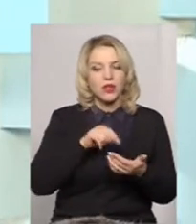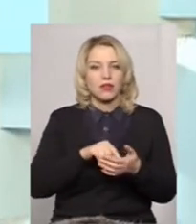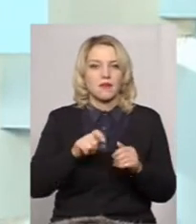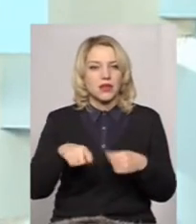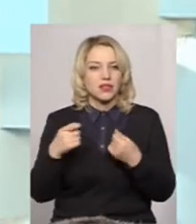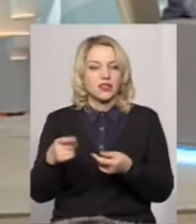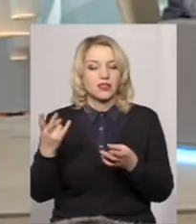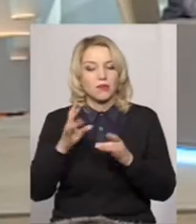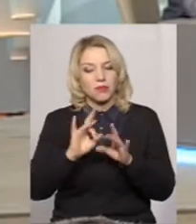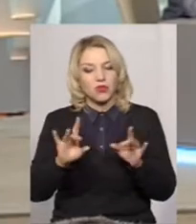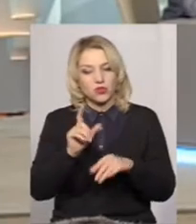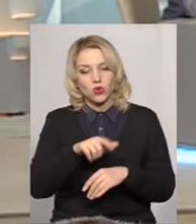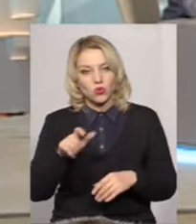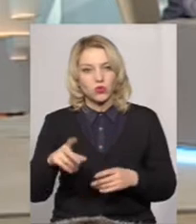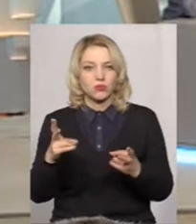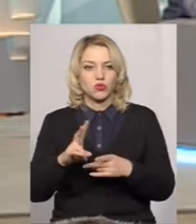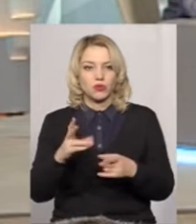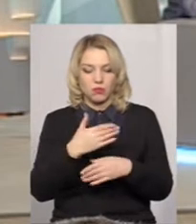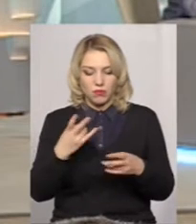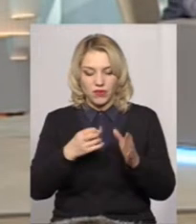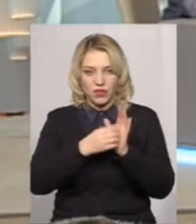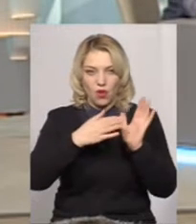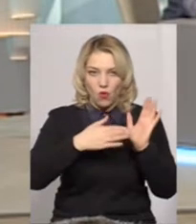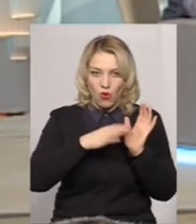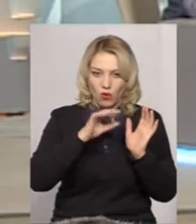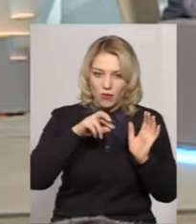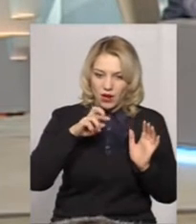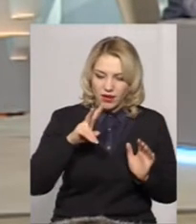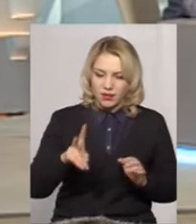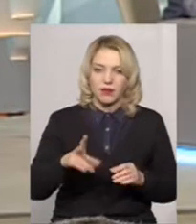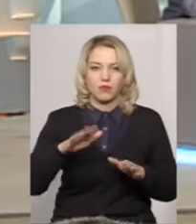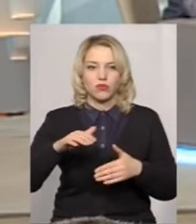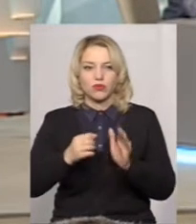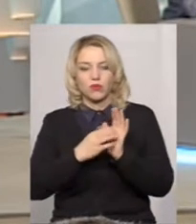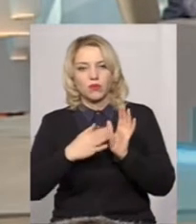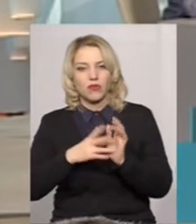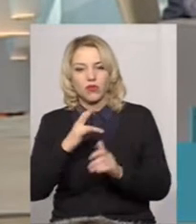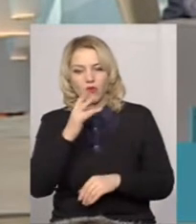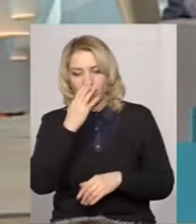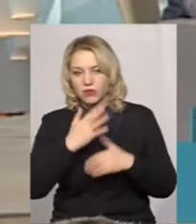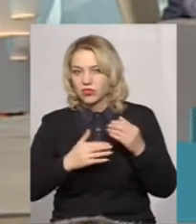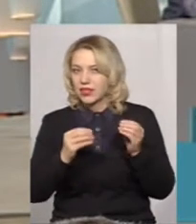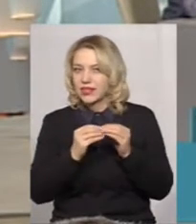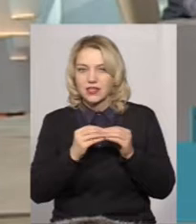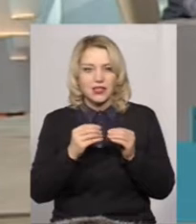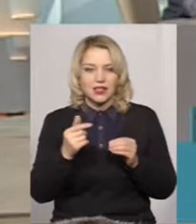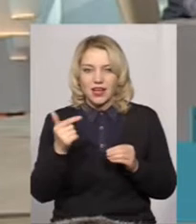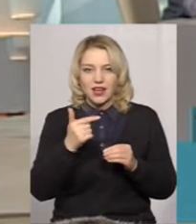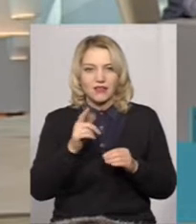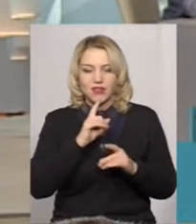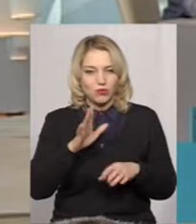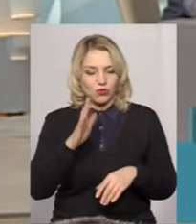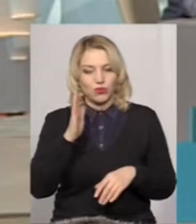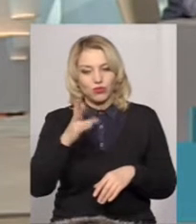І треба пояснювати мешканцям, що ми повинні поставити на облік, ми повинні облікувати, але, вибачте, 10 гривень в місяць вже не буде. Буде